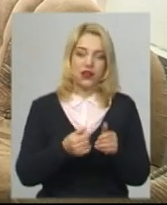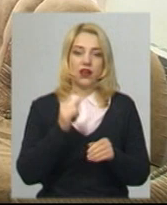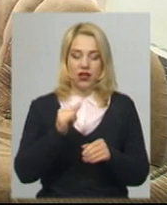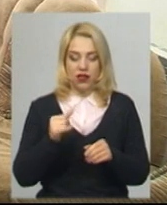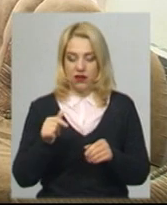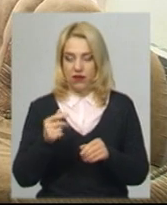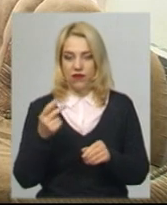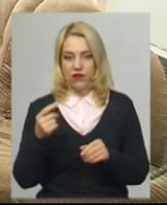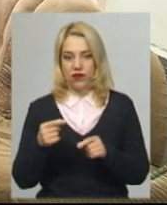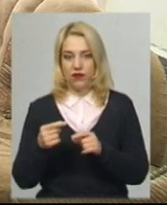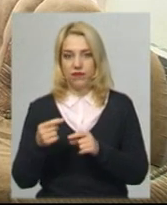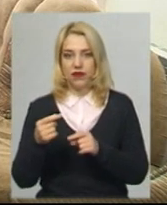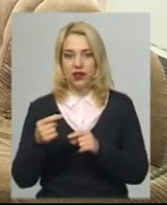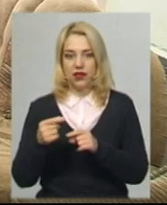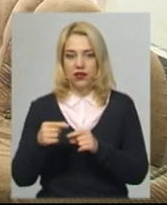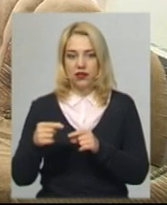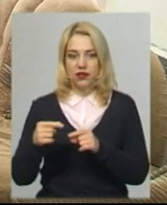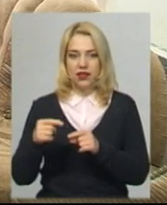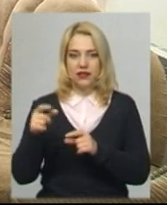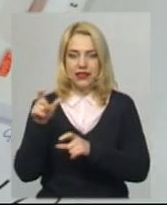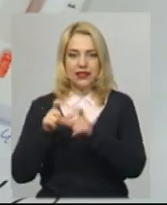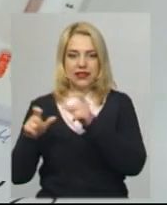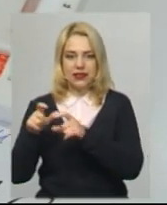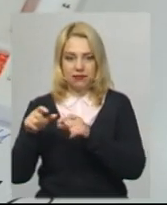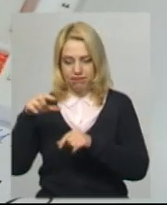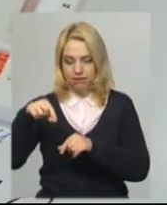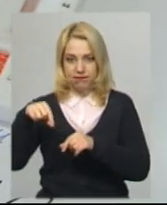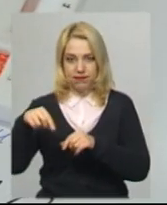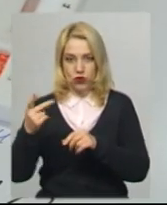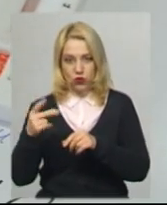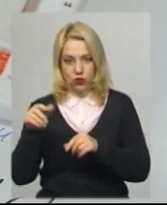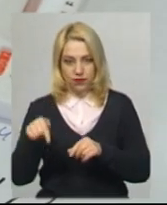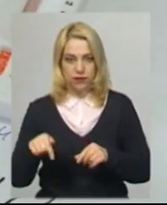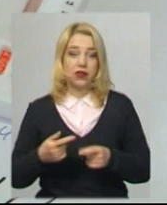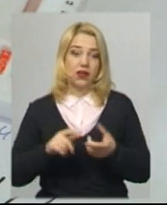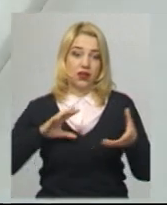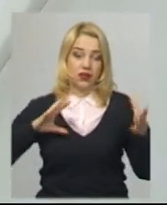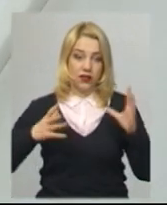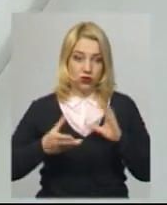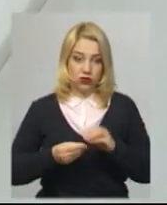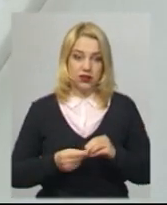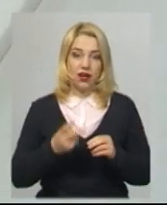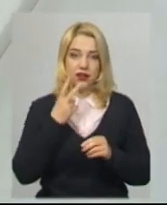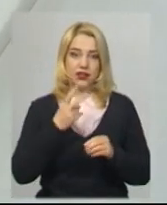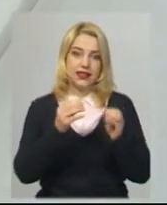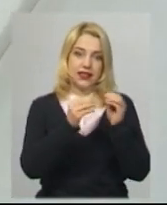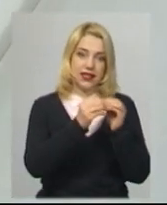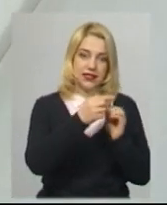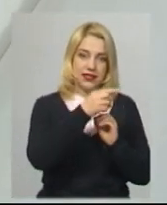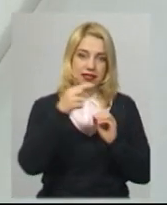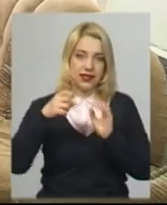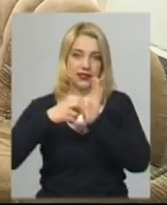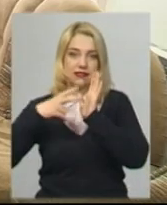буферний крапля або дві буферного рочного в залежності від виробника. Результати тесту можна отримати протягом 10-17 хвилин, каже